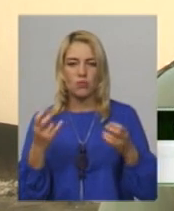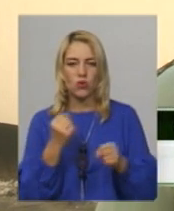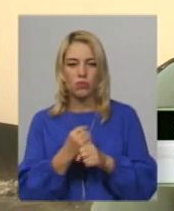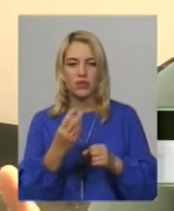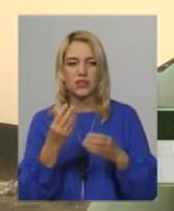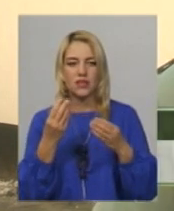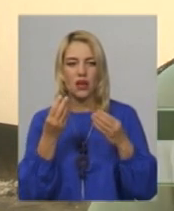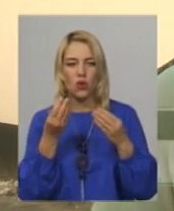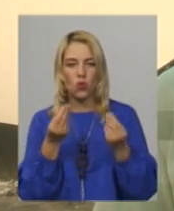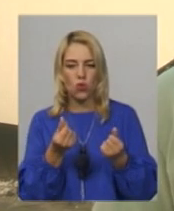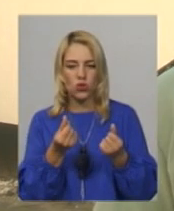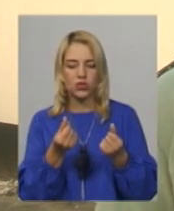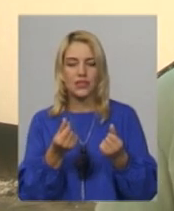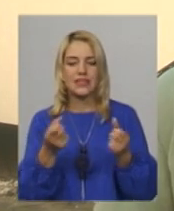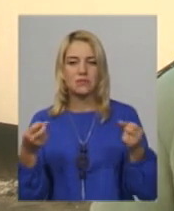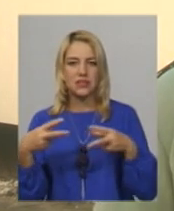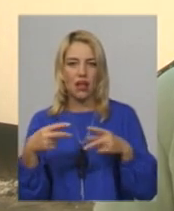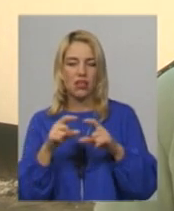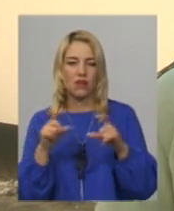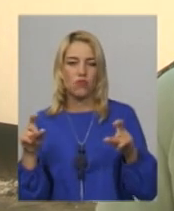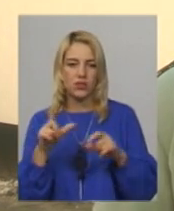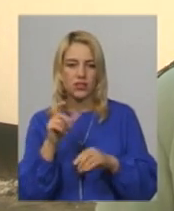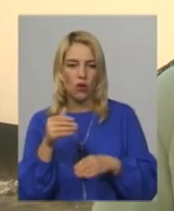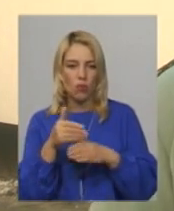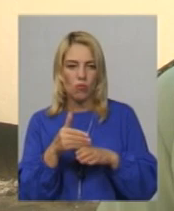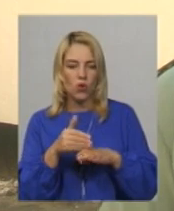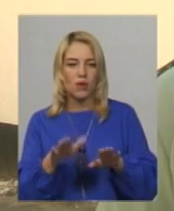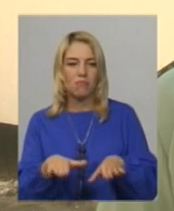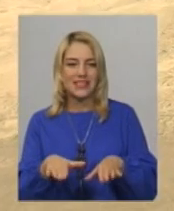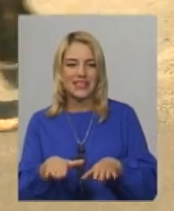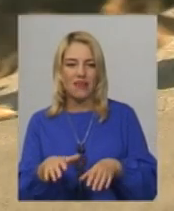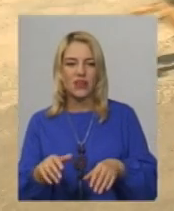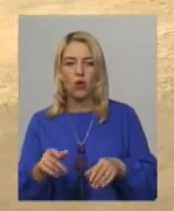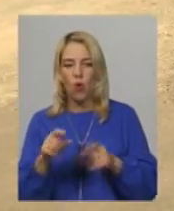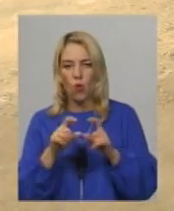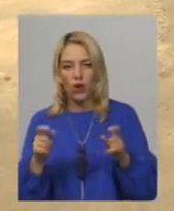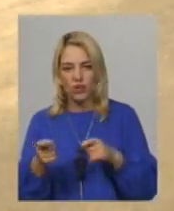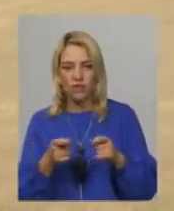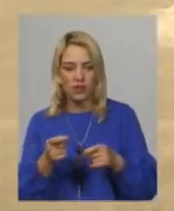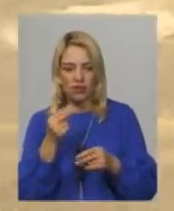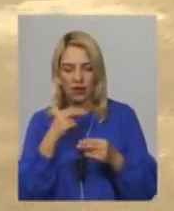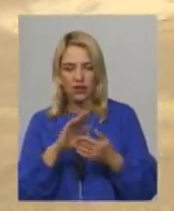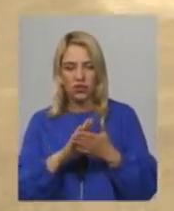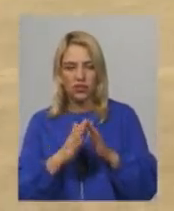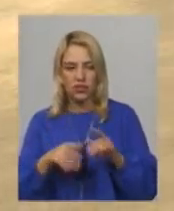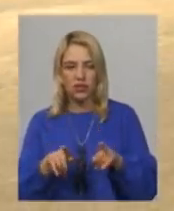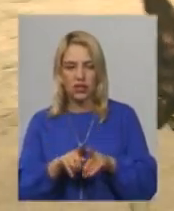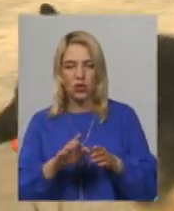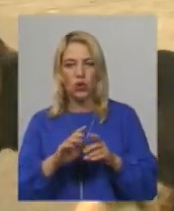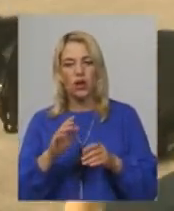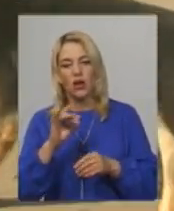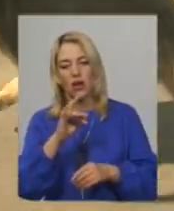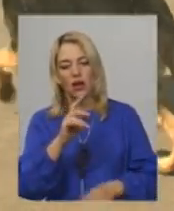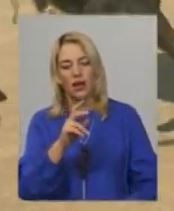фондів, з допомогою місцевих органів влади. З його слів, не кращий стан таких установ у Кривому Розі і